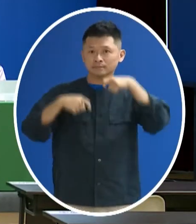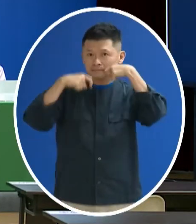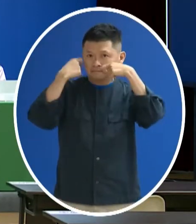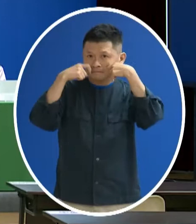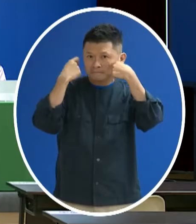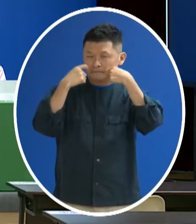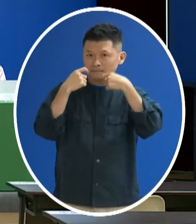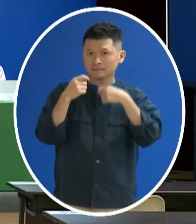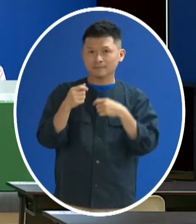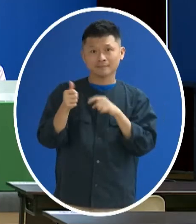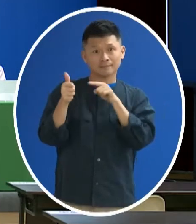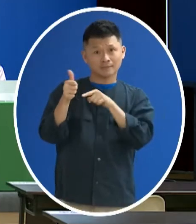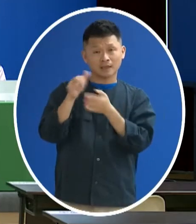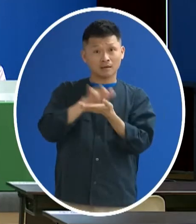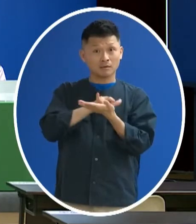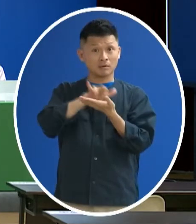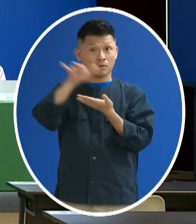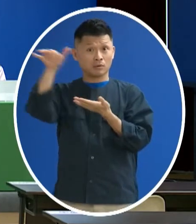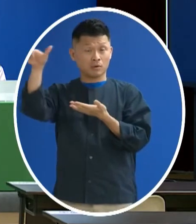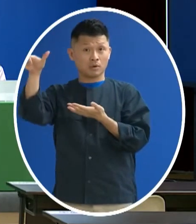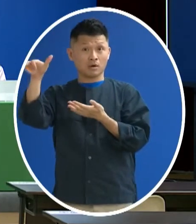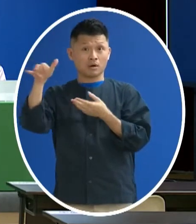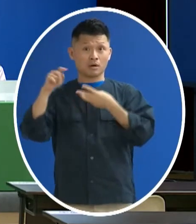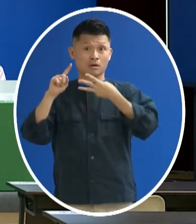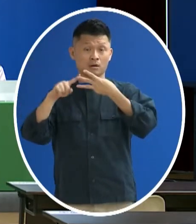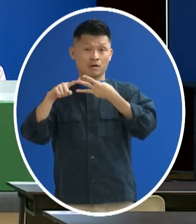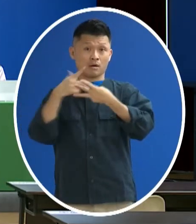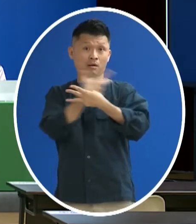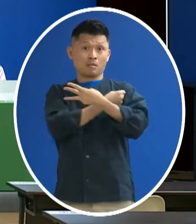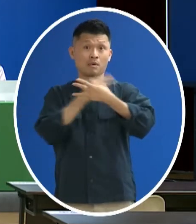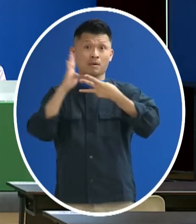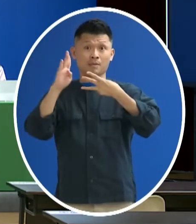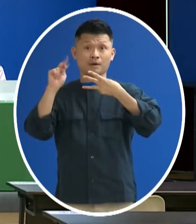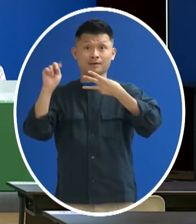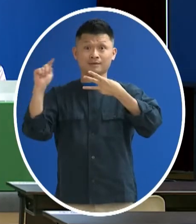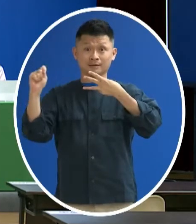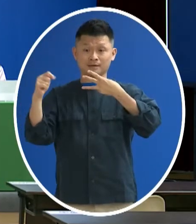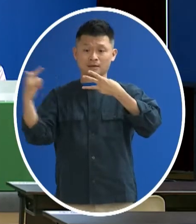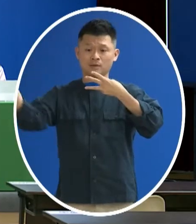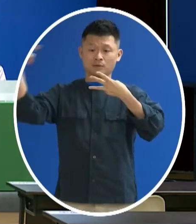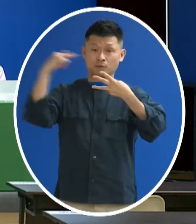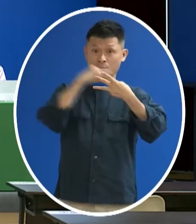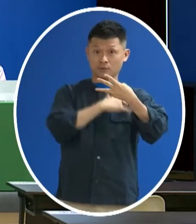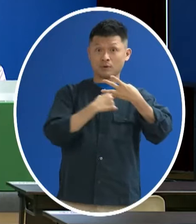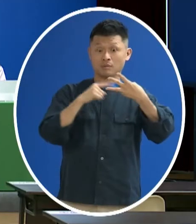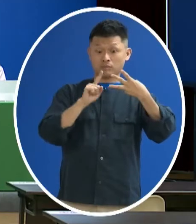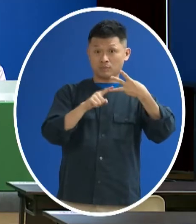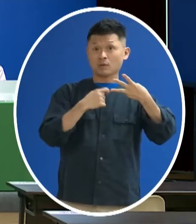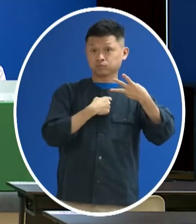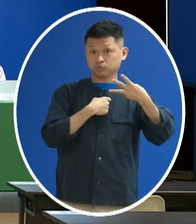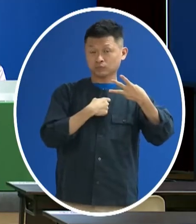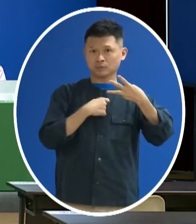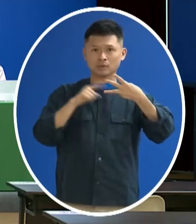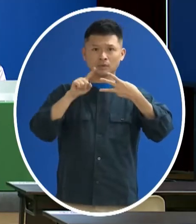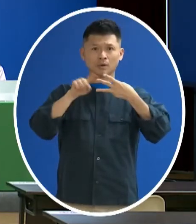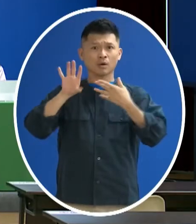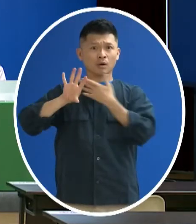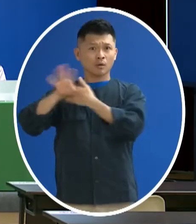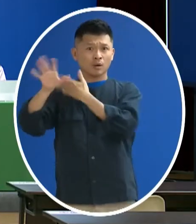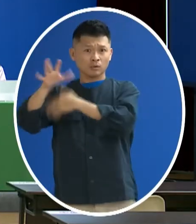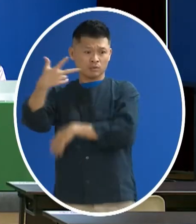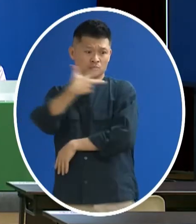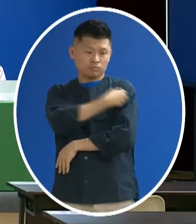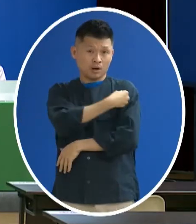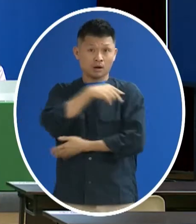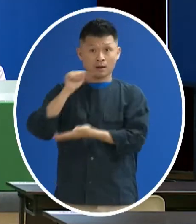就是他是從國外打了第二劑的輝瑞 再回來打了第三劑那這當中是不是其實國外打了 其實是不會有記錄那